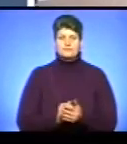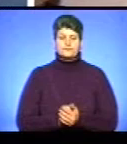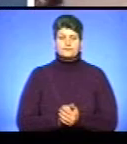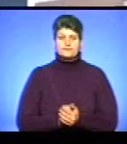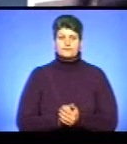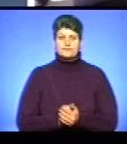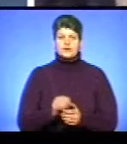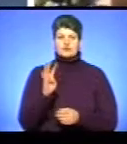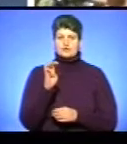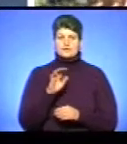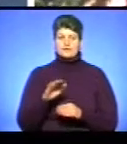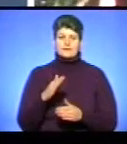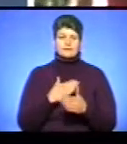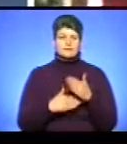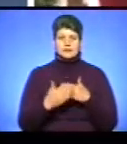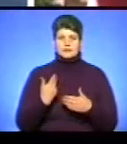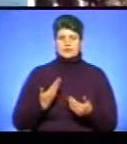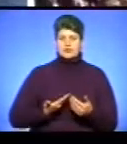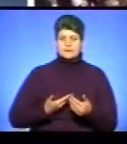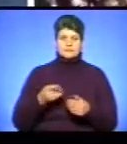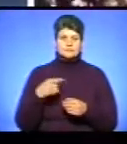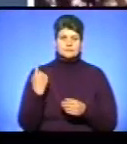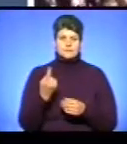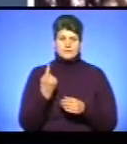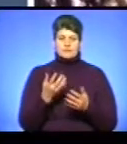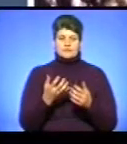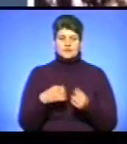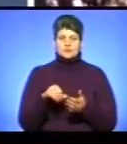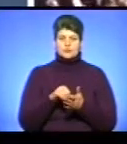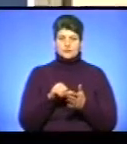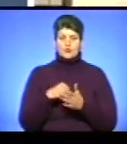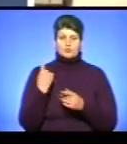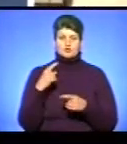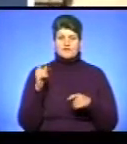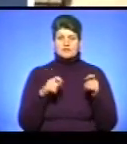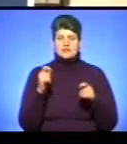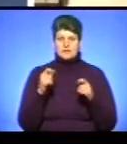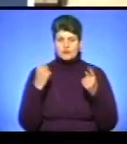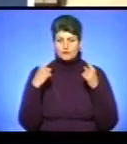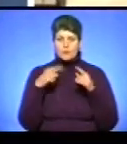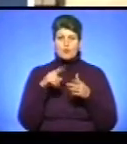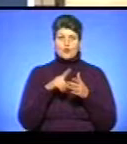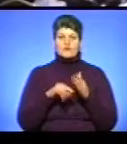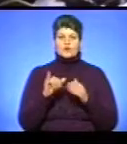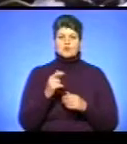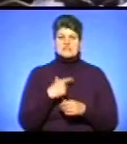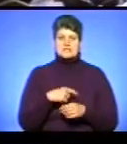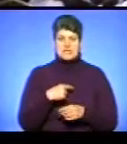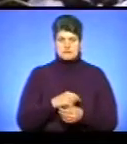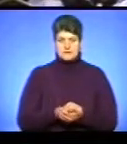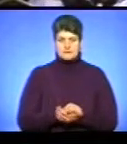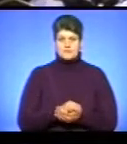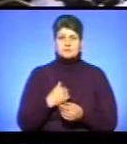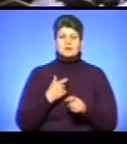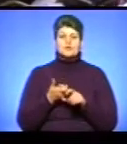400 дітей з інвалідністю, які проживають на Тернопільщині, взяли участь в обласному фестивалі творчості «Повір у себе». Мені дуже